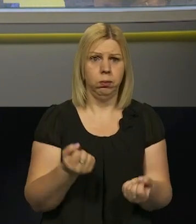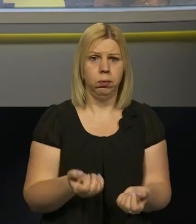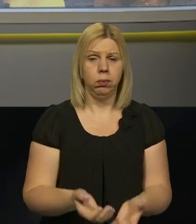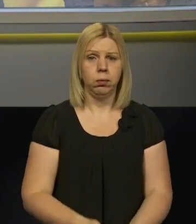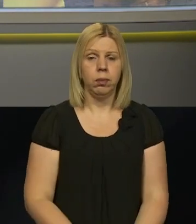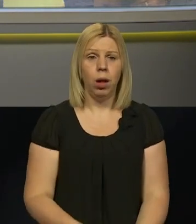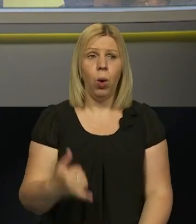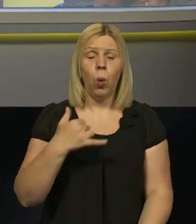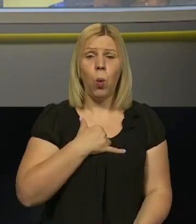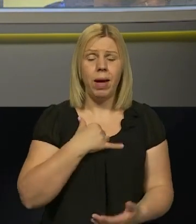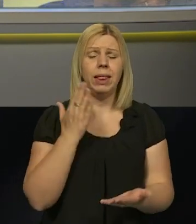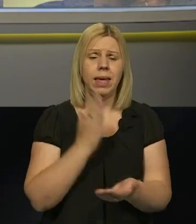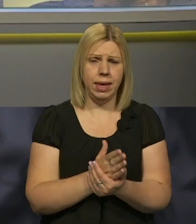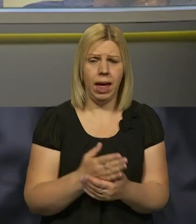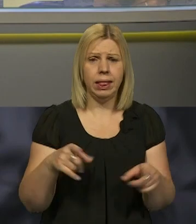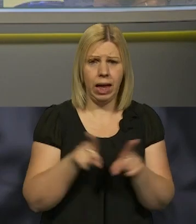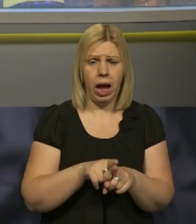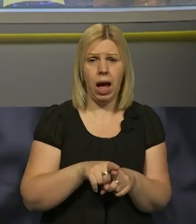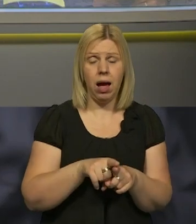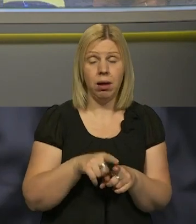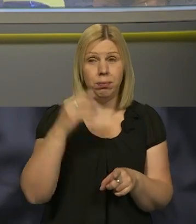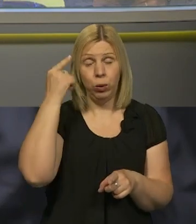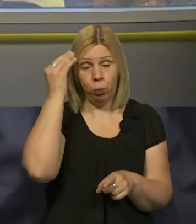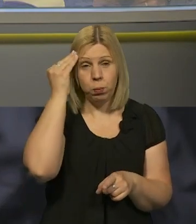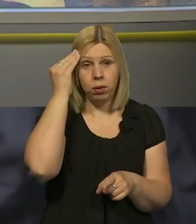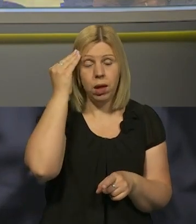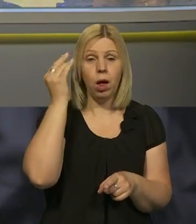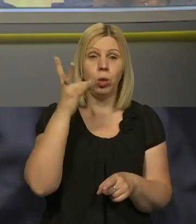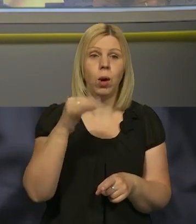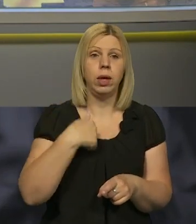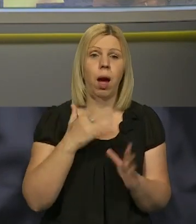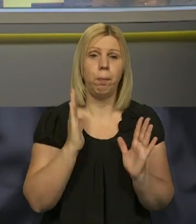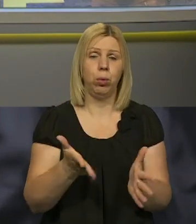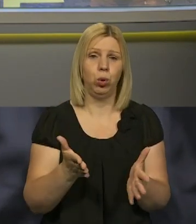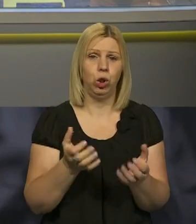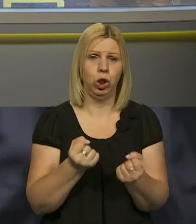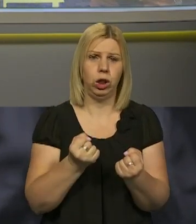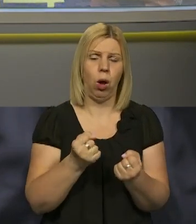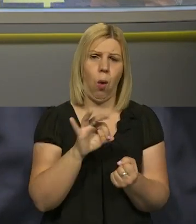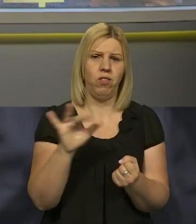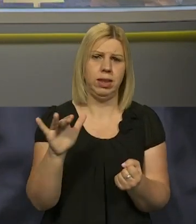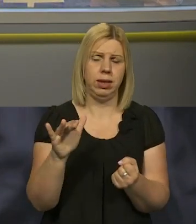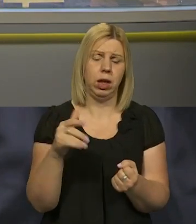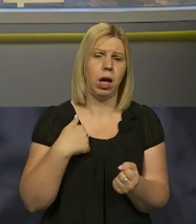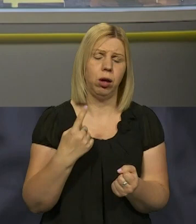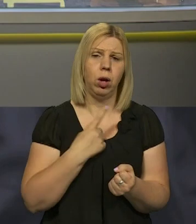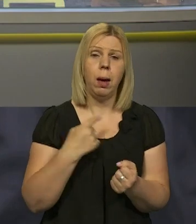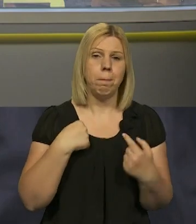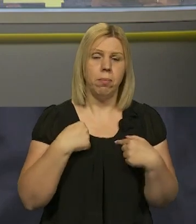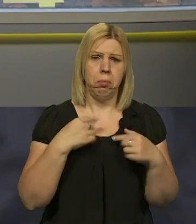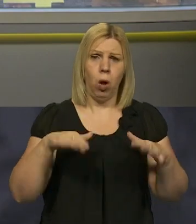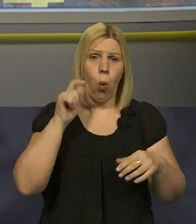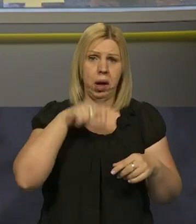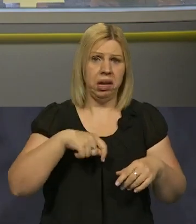У мене є така версія, але я буду дотримуватися офіційної. Ми тут не до чого.